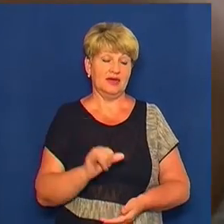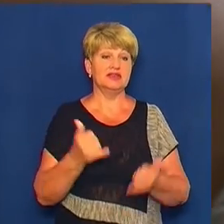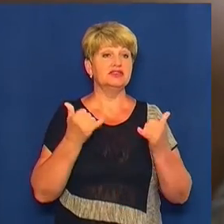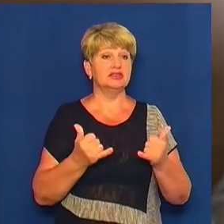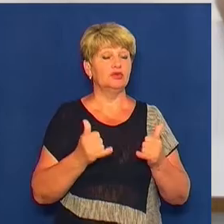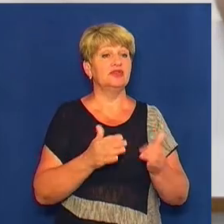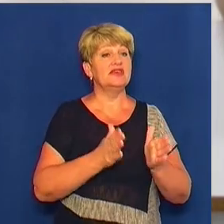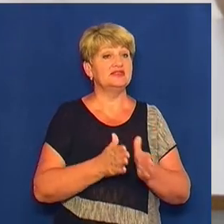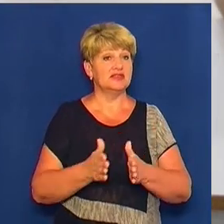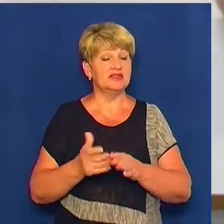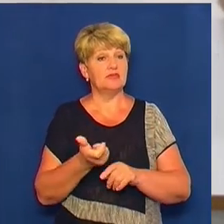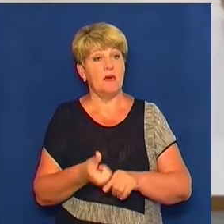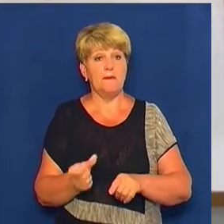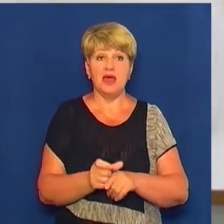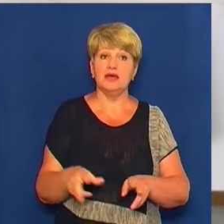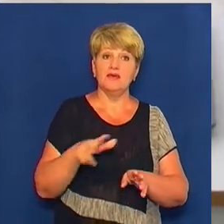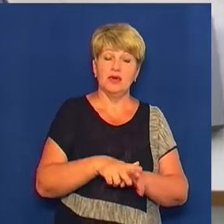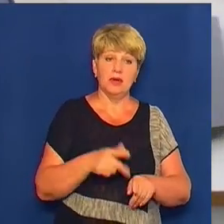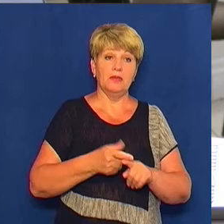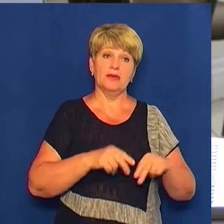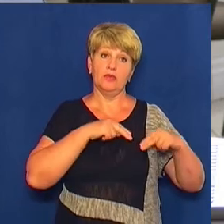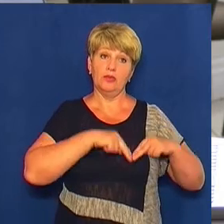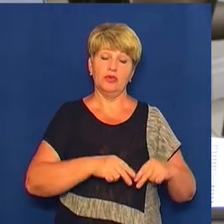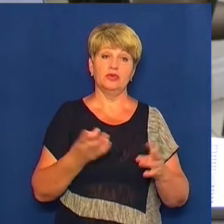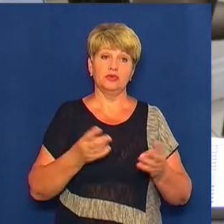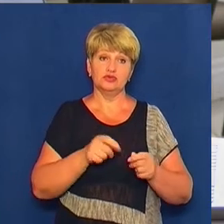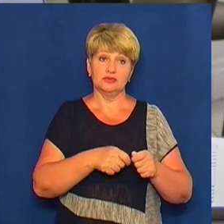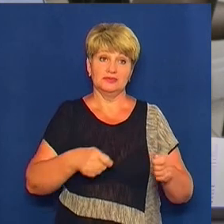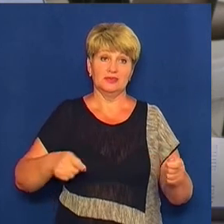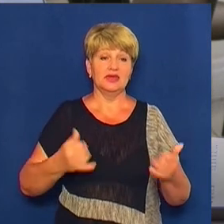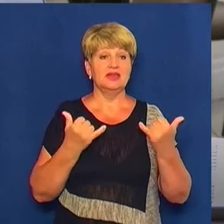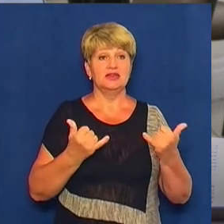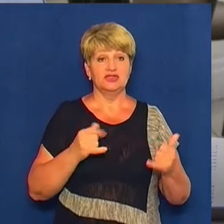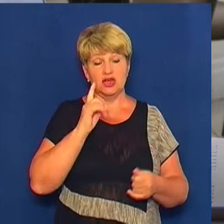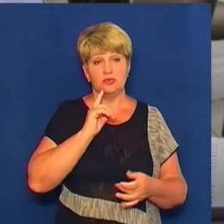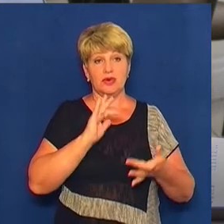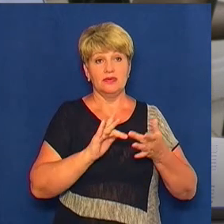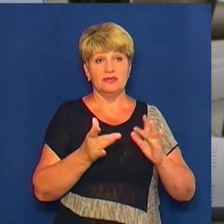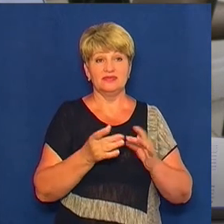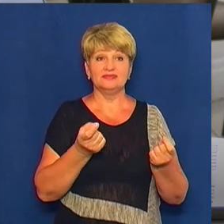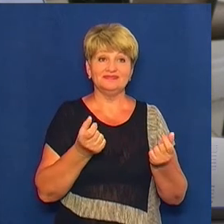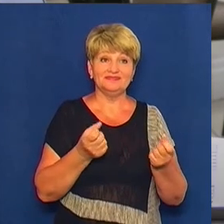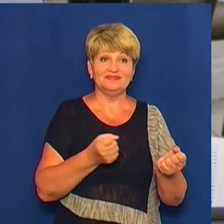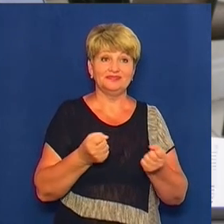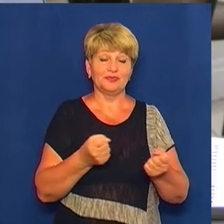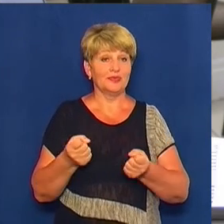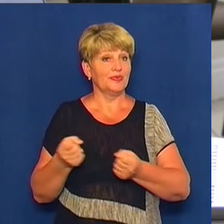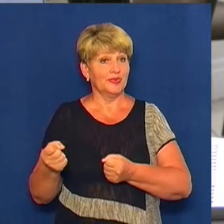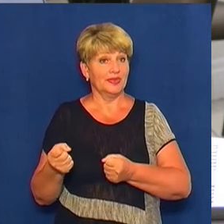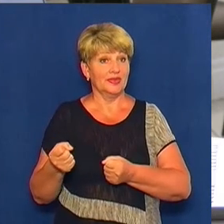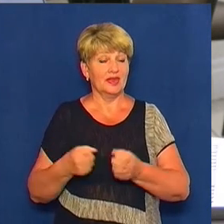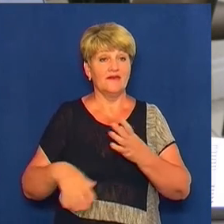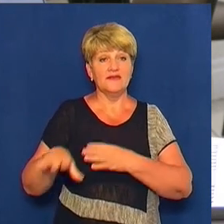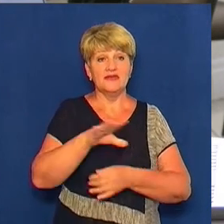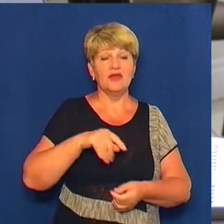перевантажена, тому працювати доводиться довше. В даний момент система трішки підгальмовує, тому що з усієї